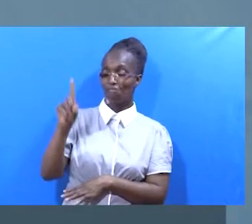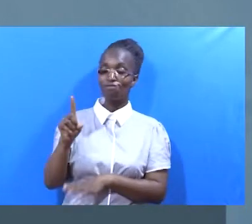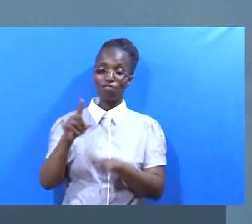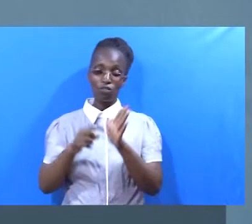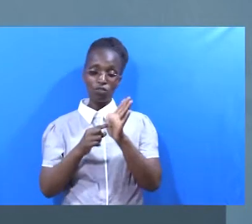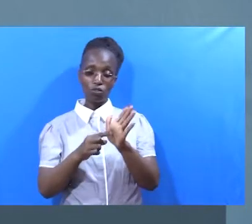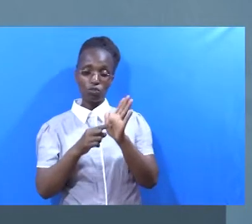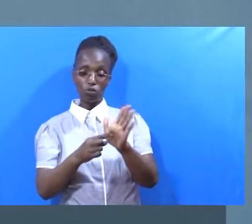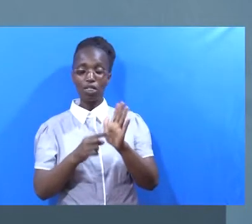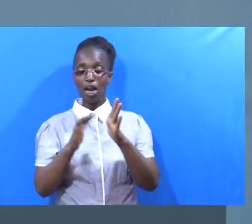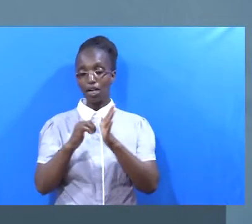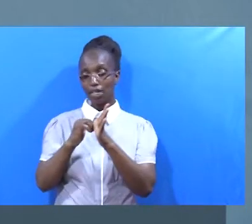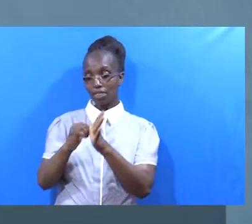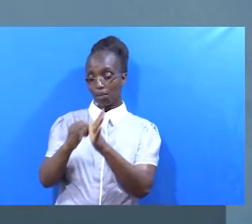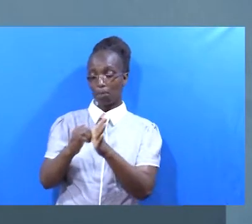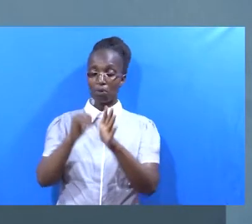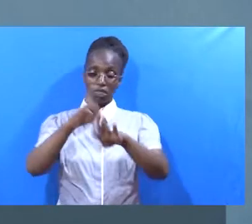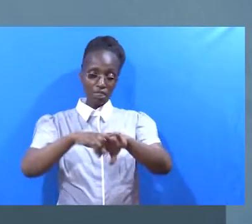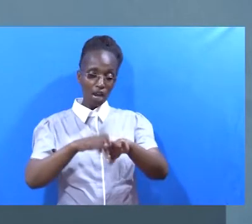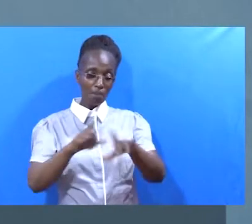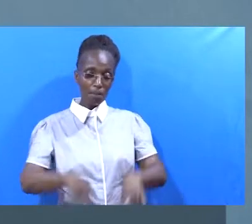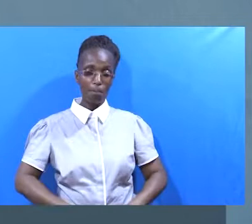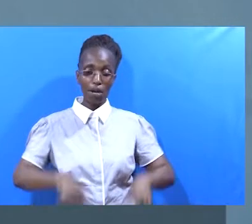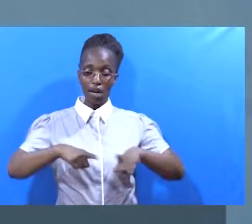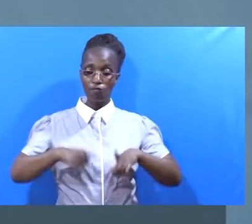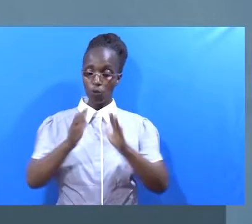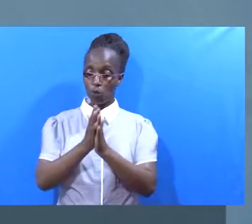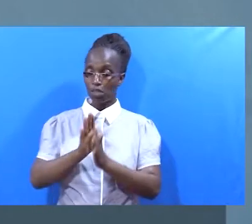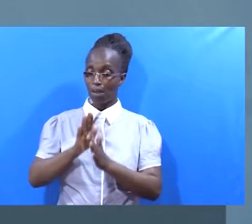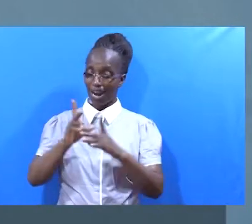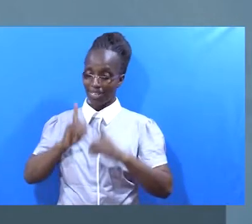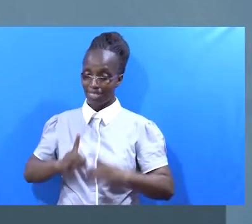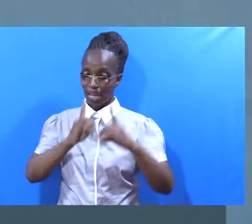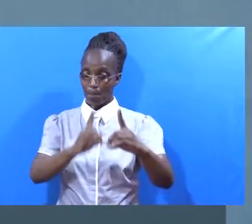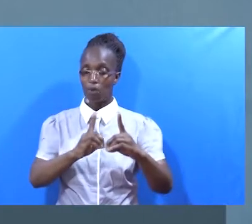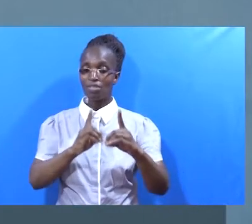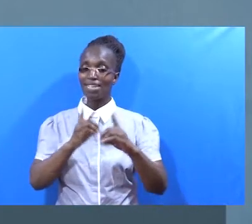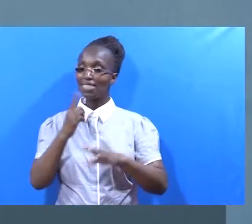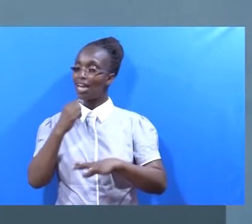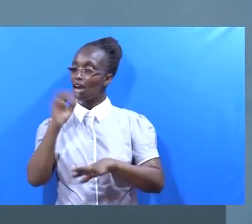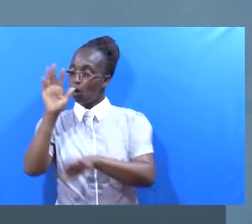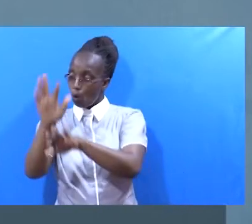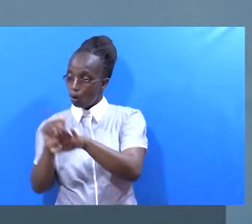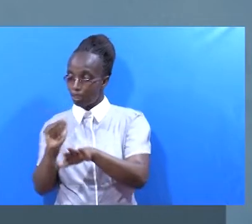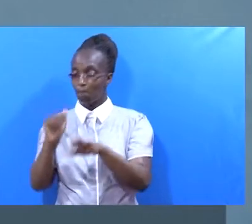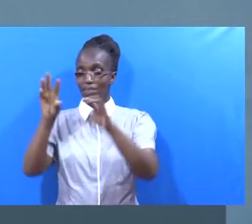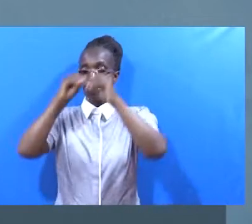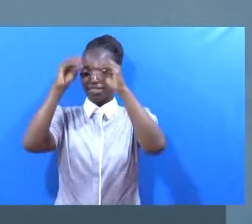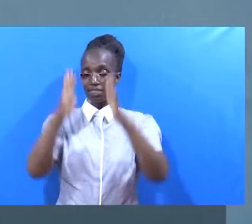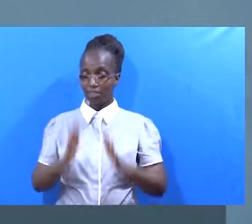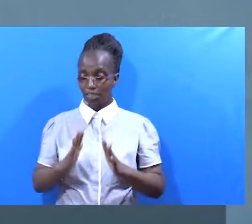bora Wakati wote alipokuwa Anaishi wanafuzi wake Wali muita malimu